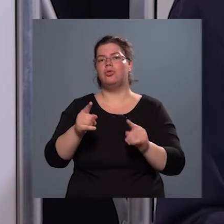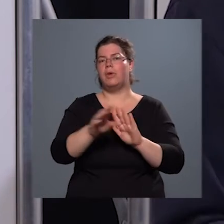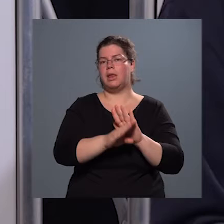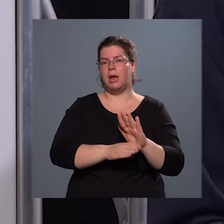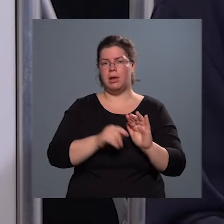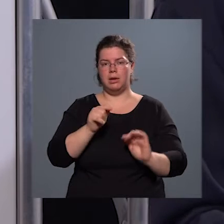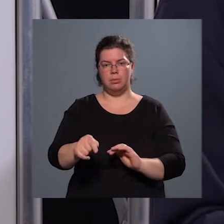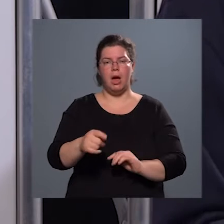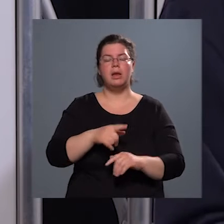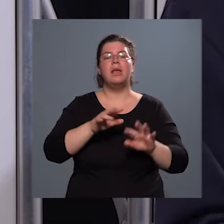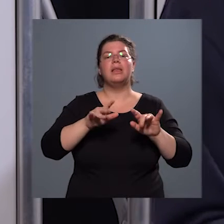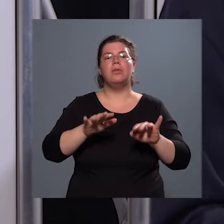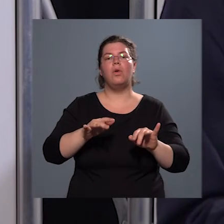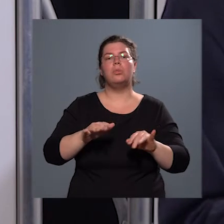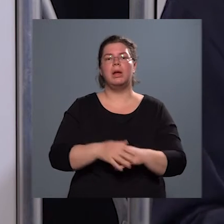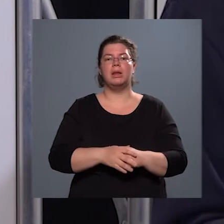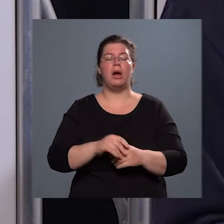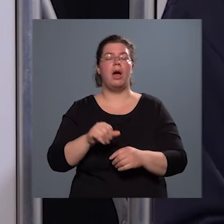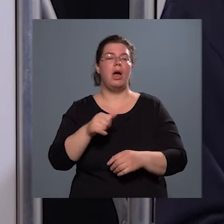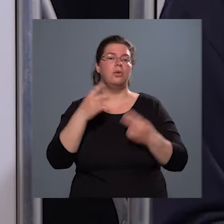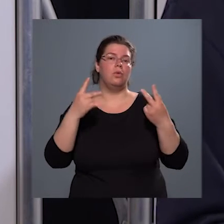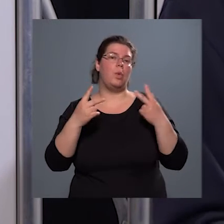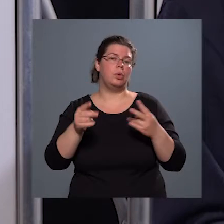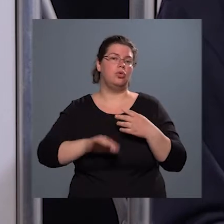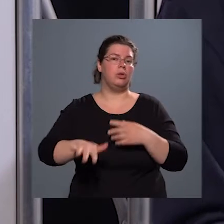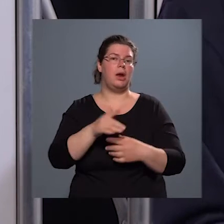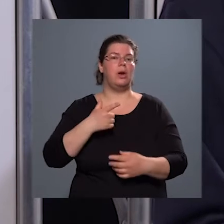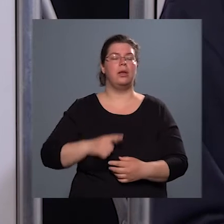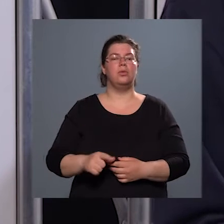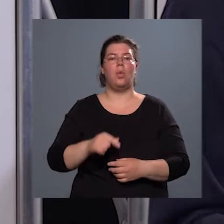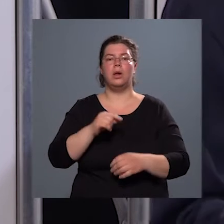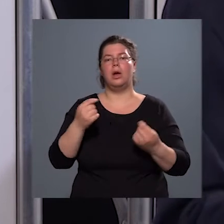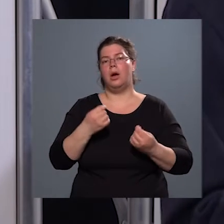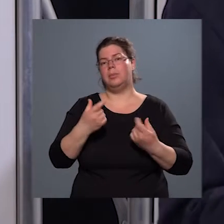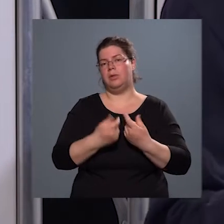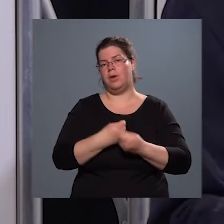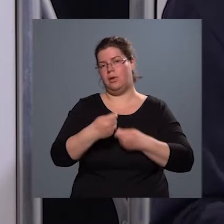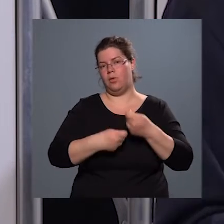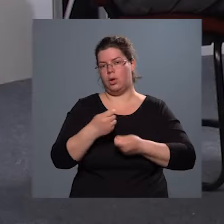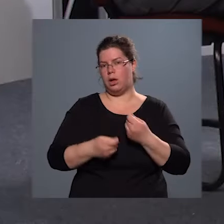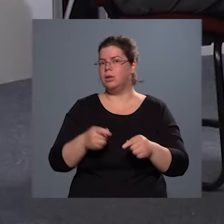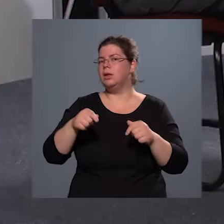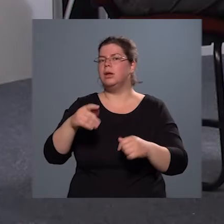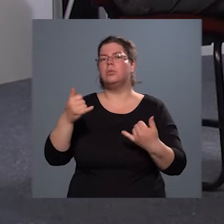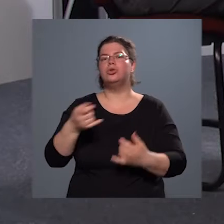informatika, az egy fontos terület volt, amelyel foglalkozott. Itt mit lát?